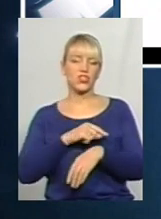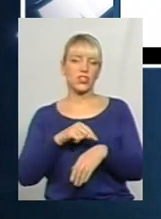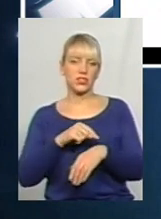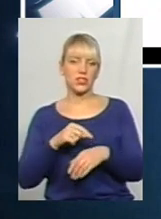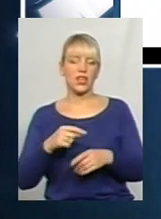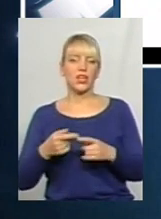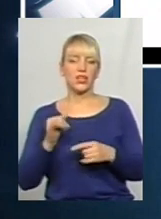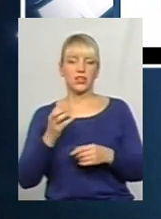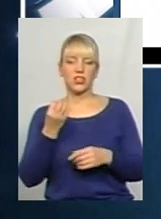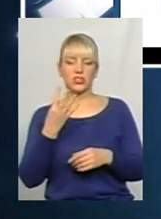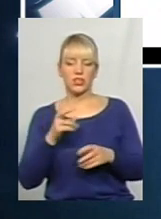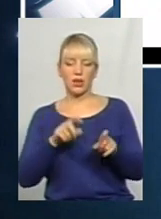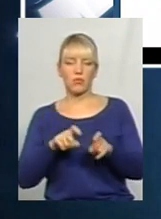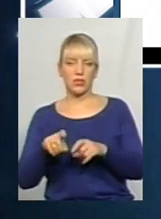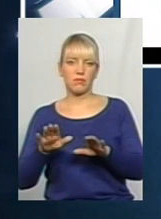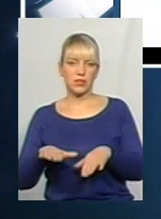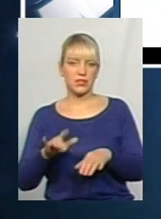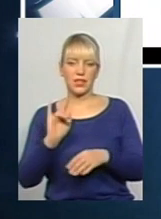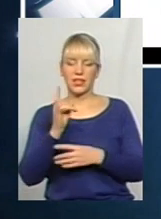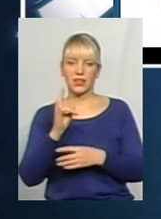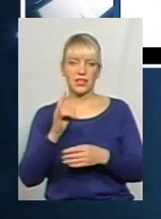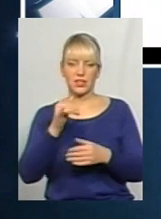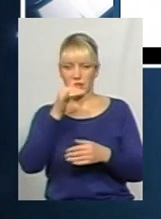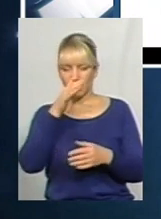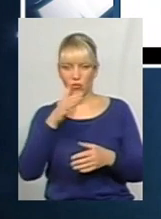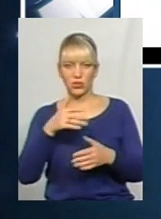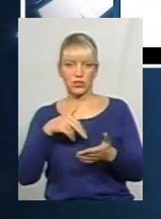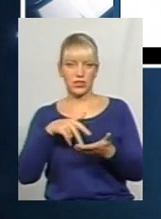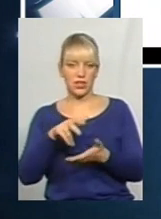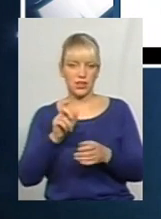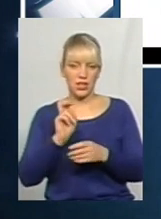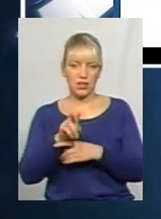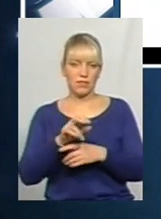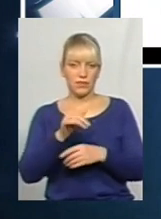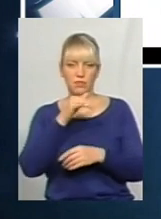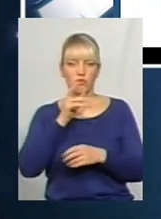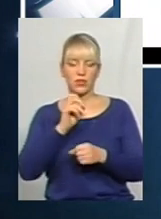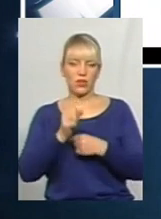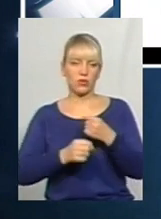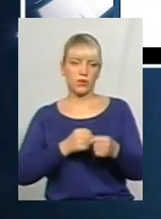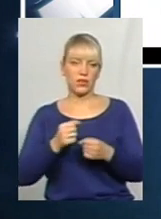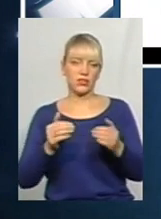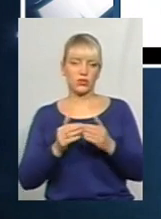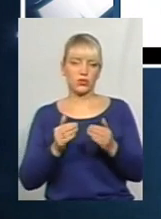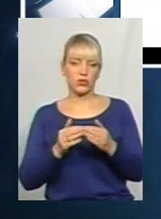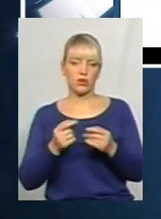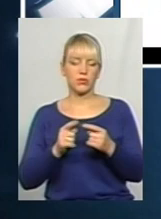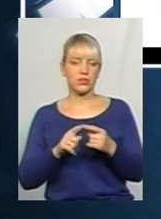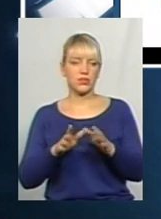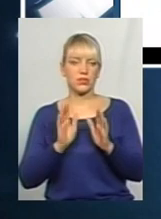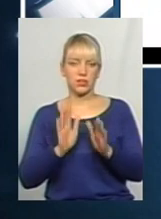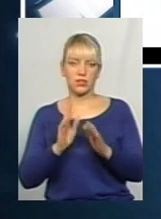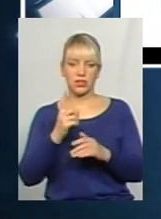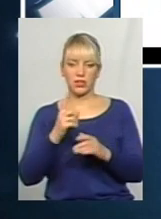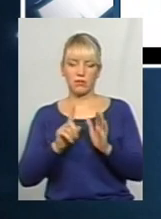14 позадочних місць. Дивність. Він не вивлася. Він не плаче. Немає до дому добратися. А я втеку, то скільки йде до нас один